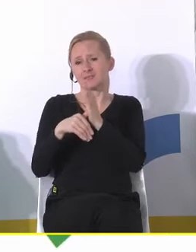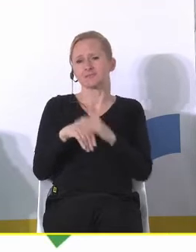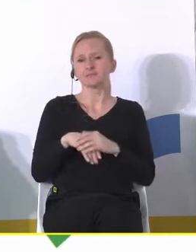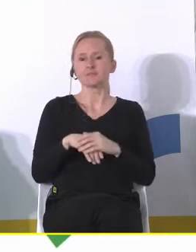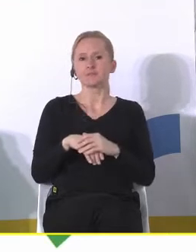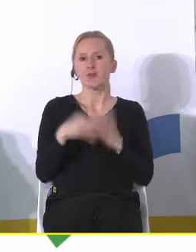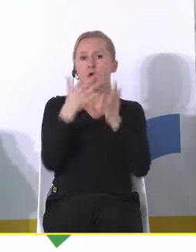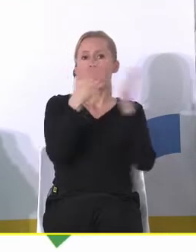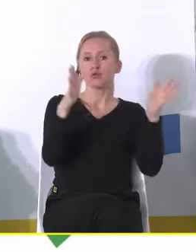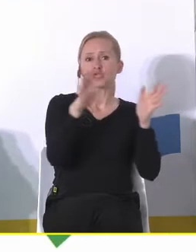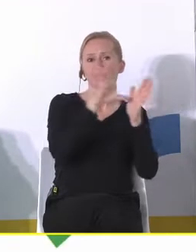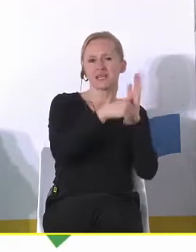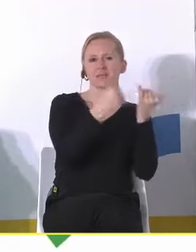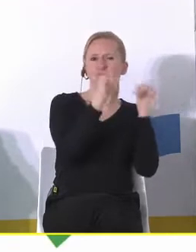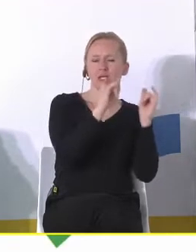jednak zupełnie inna